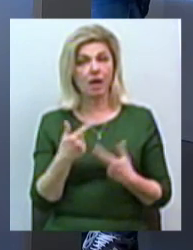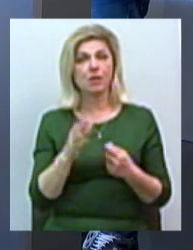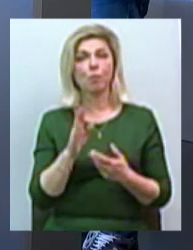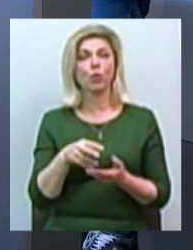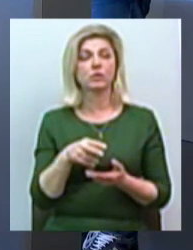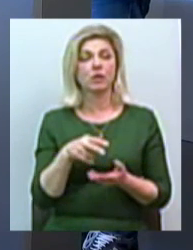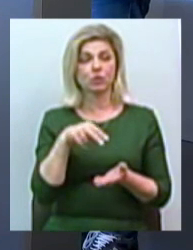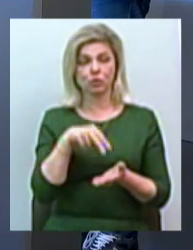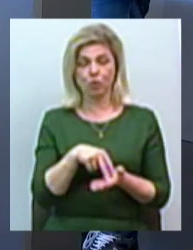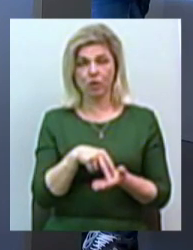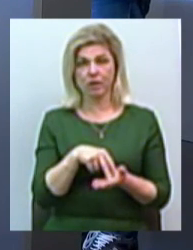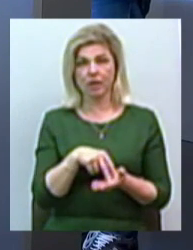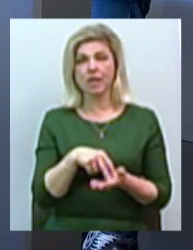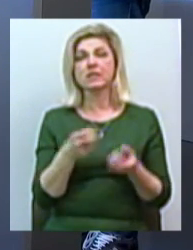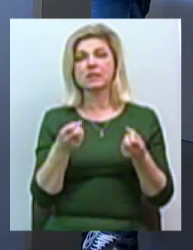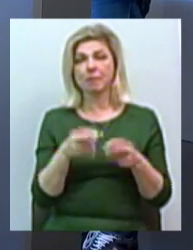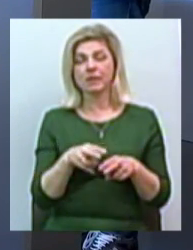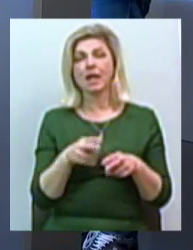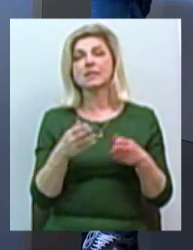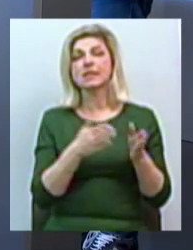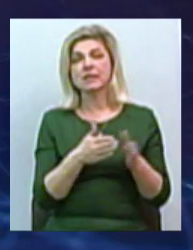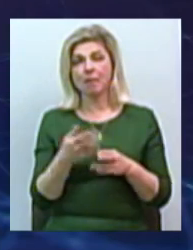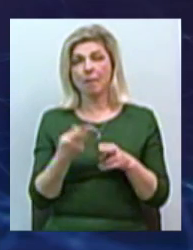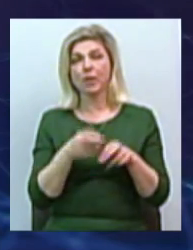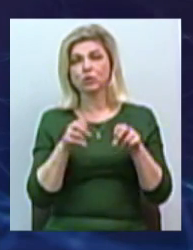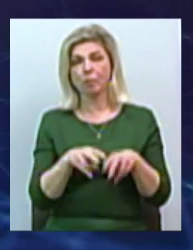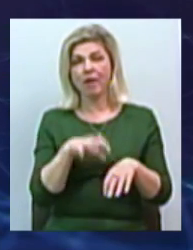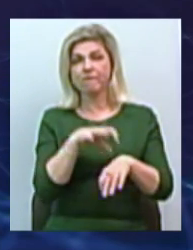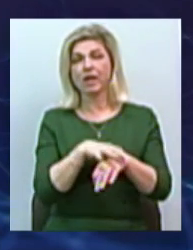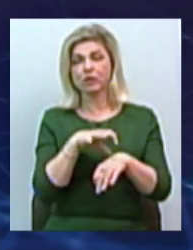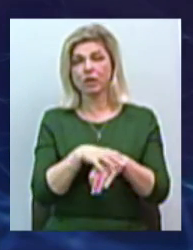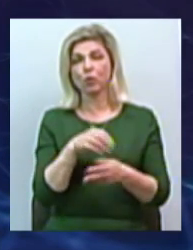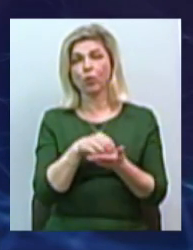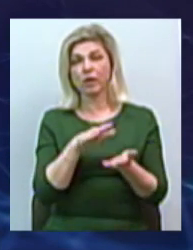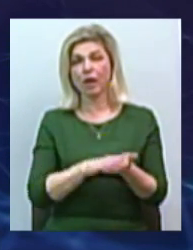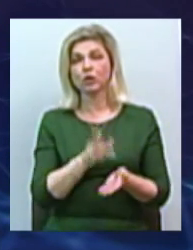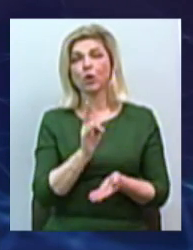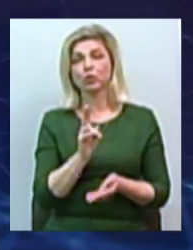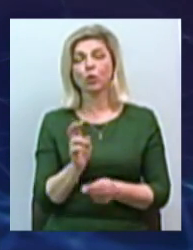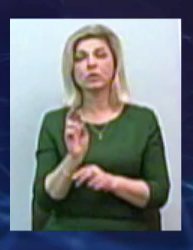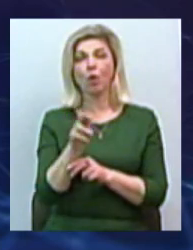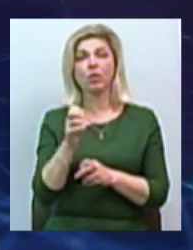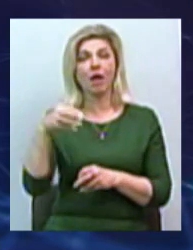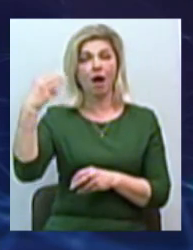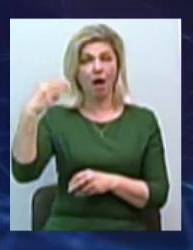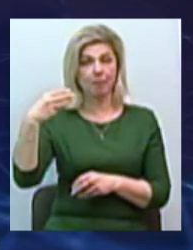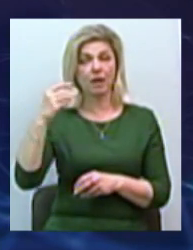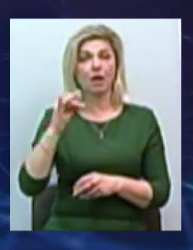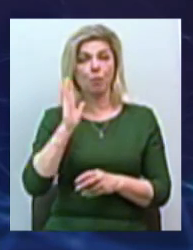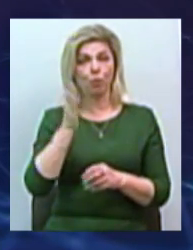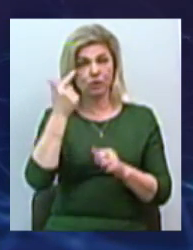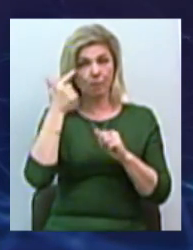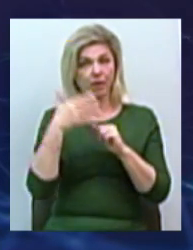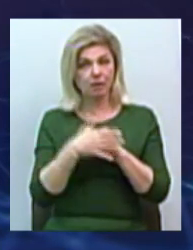ставити соответствуючий портье системи безопасності, яка фіксує всіх, хто заходить на камери, і буде понимати, він буде